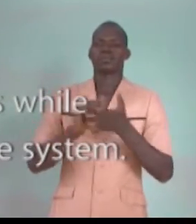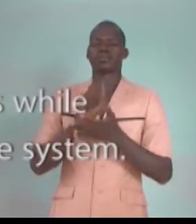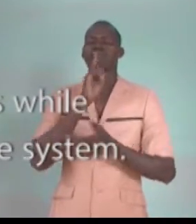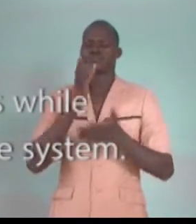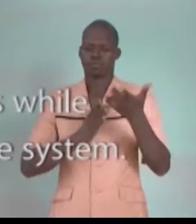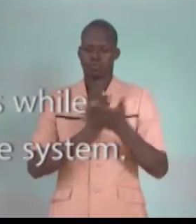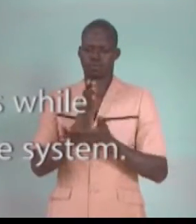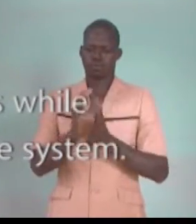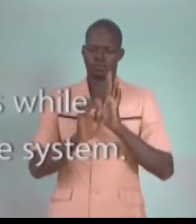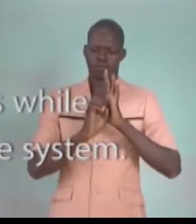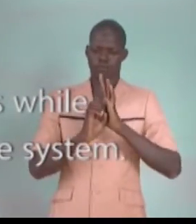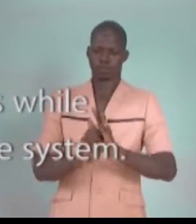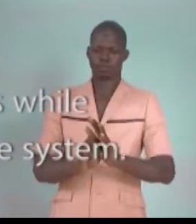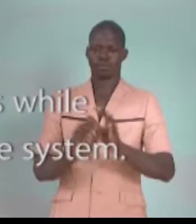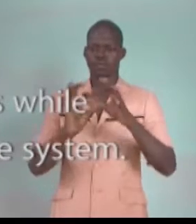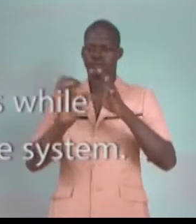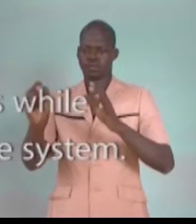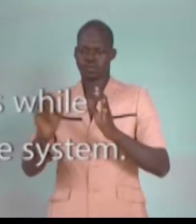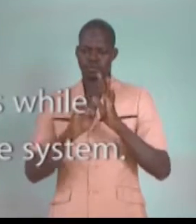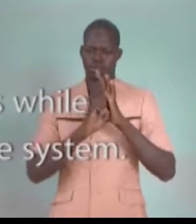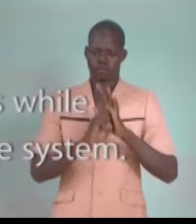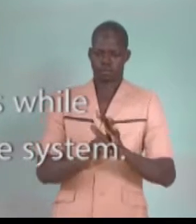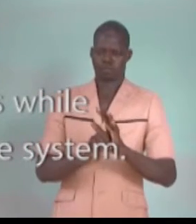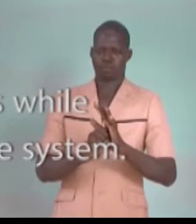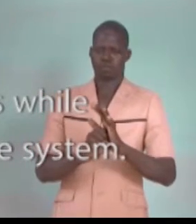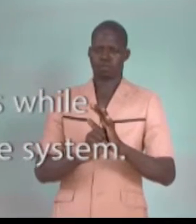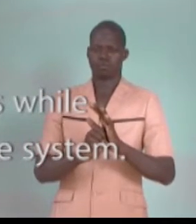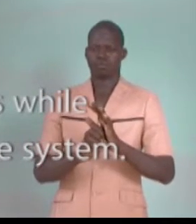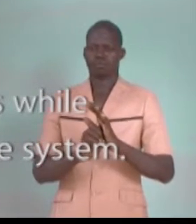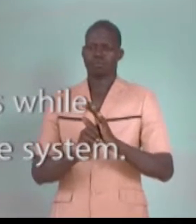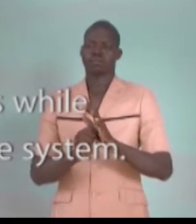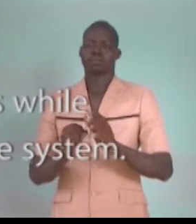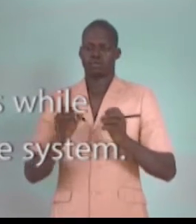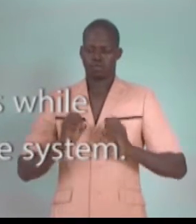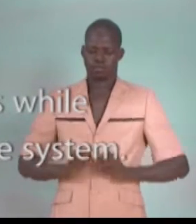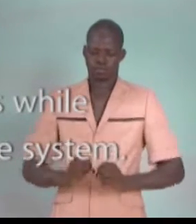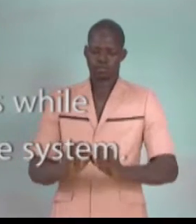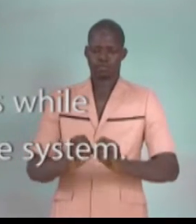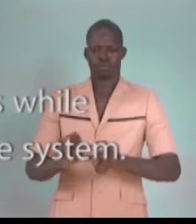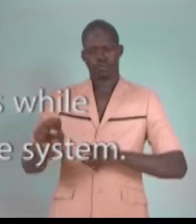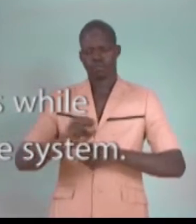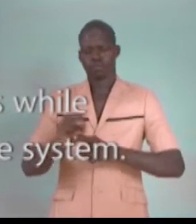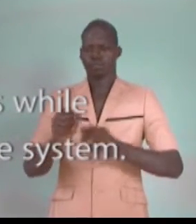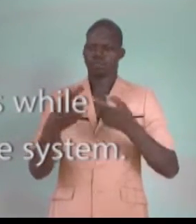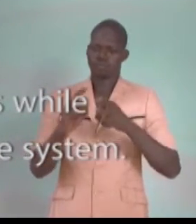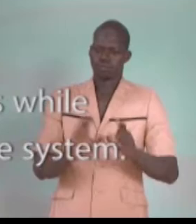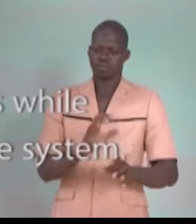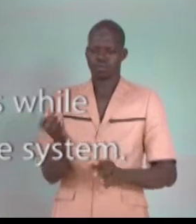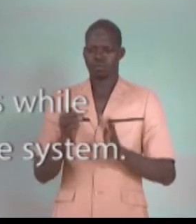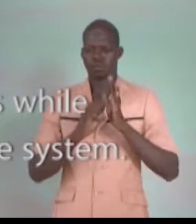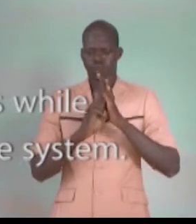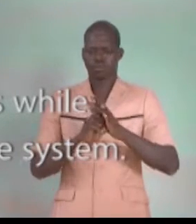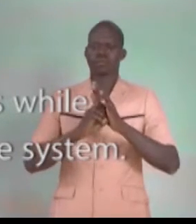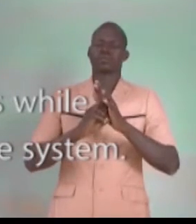par exemple des cas bénins, bon, on essayait peut-être de le soigner, mais pour certains cas,